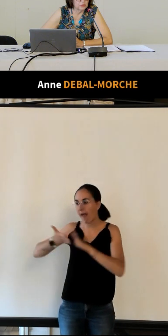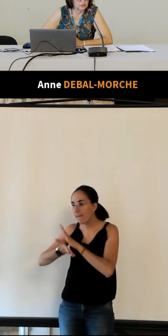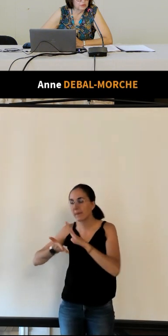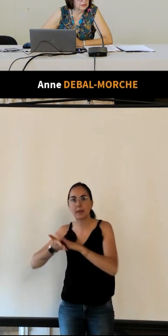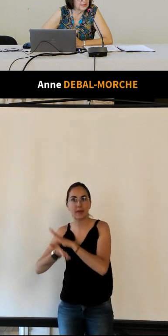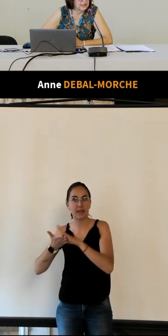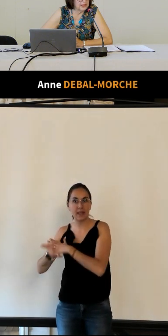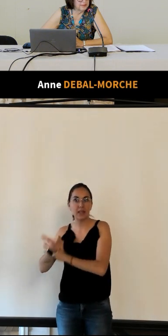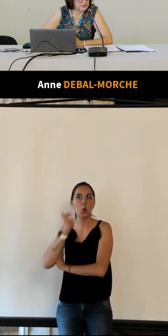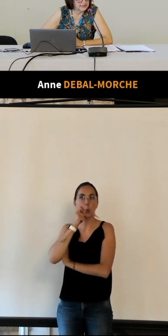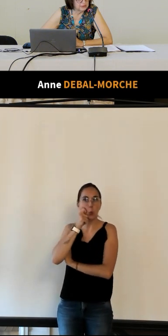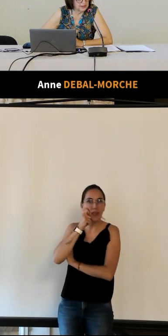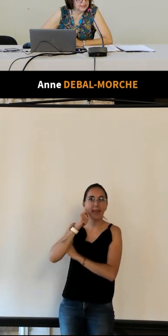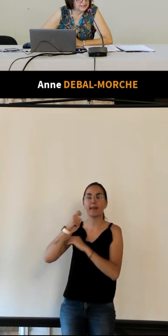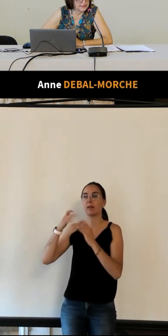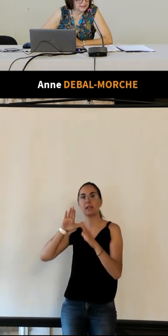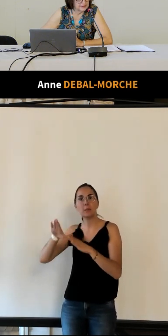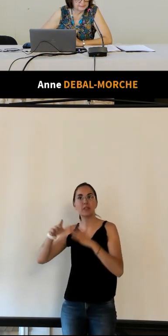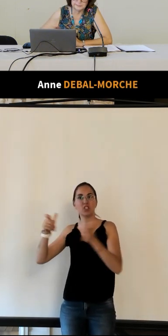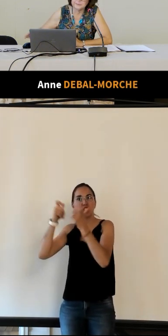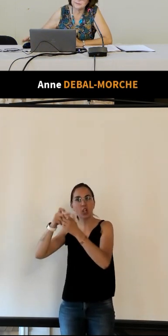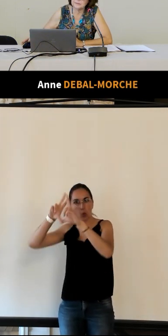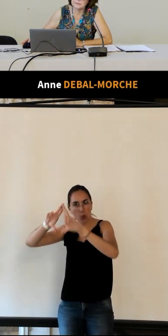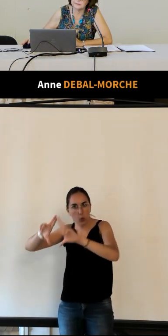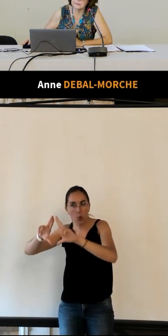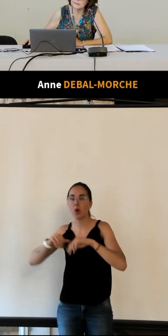de château Renault et les papeteries de la haie Descartes